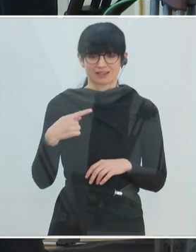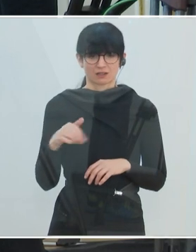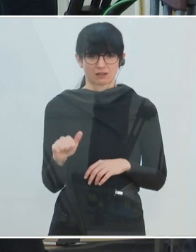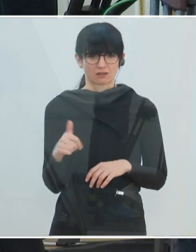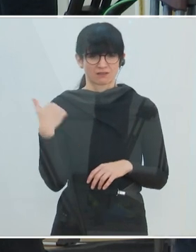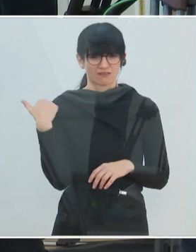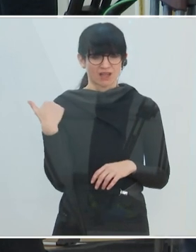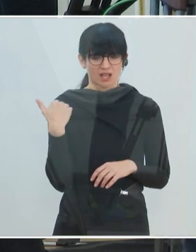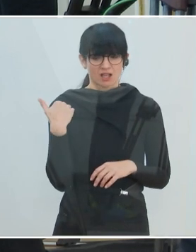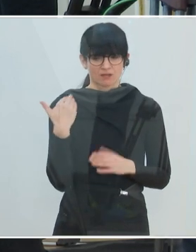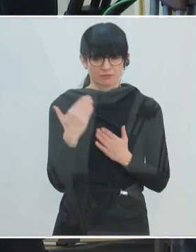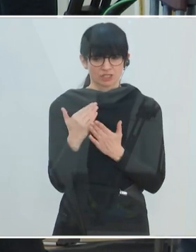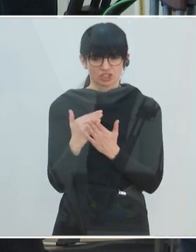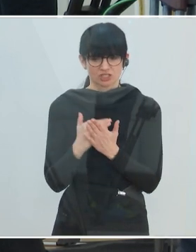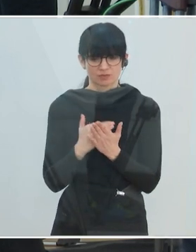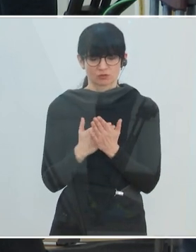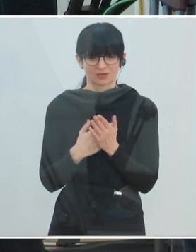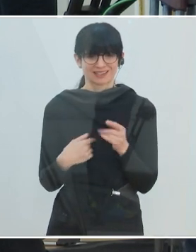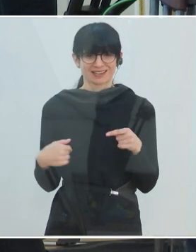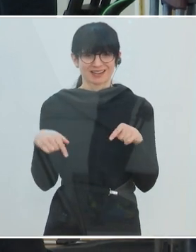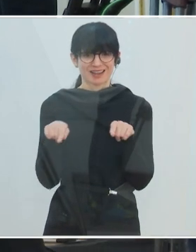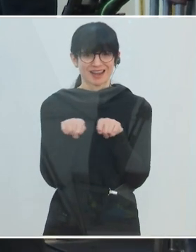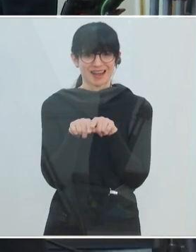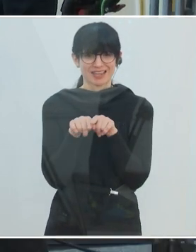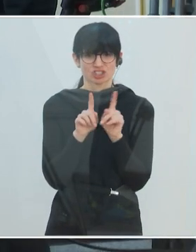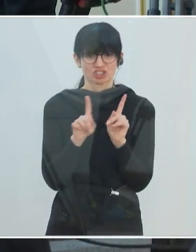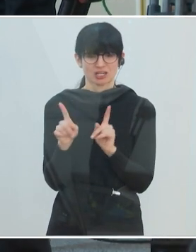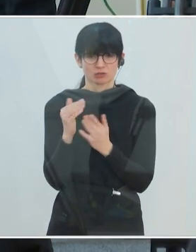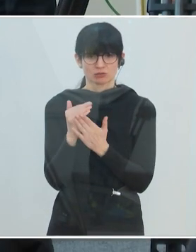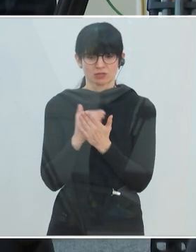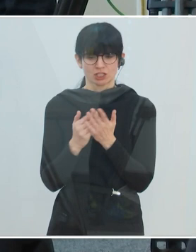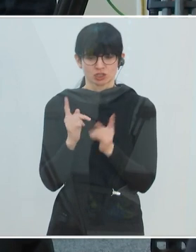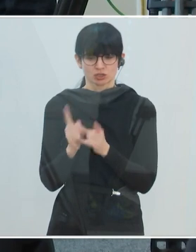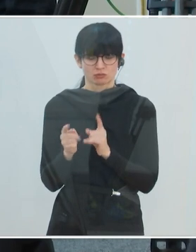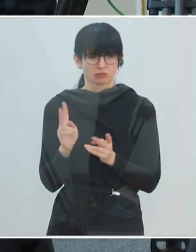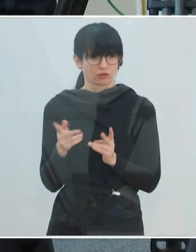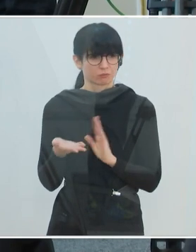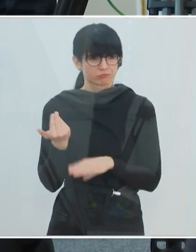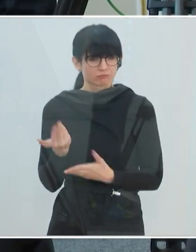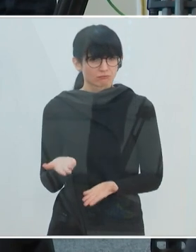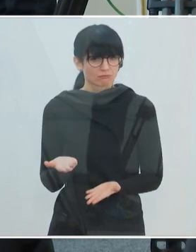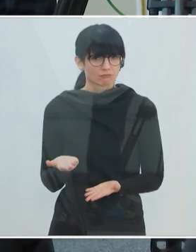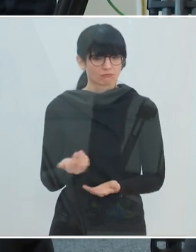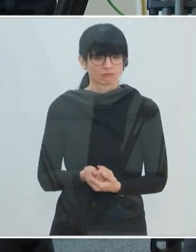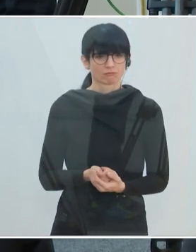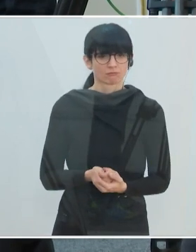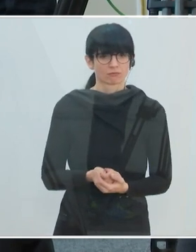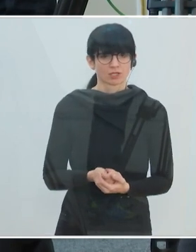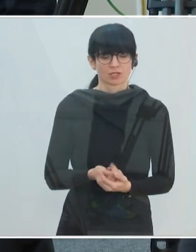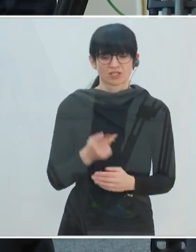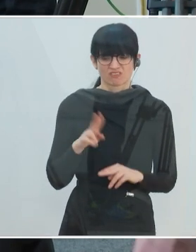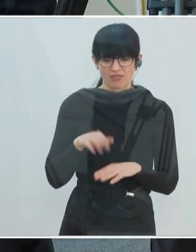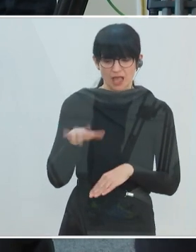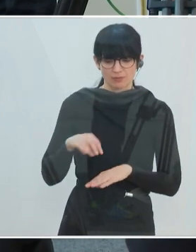mal diese Bestimmung, also dass es eine Gleichstellungsbestimmung gab. Warum hat man diesen Pfad jetzt verlassen? Eben in Bezug auf, Leute, die sich